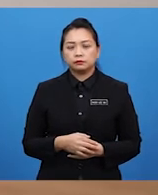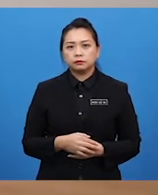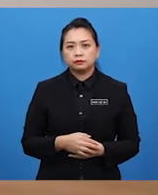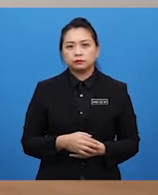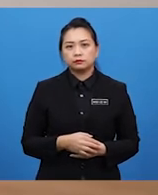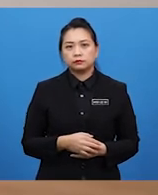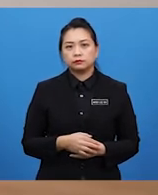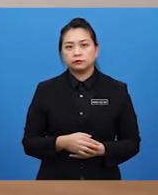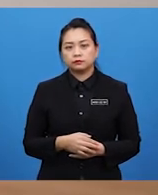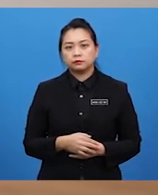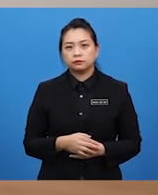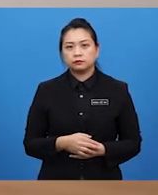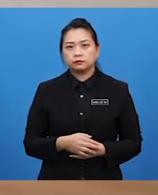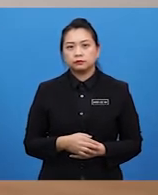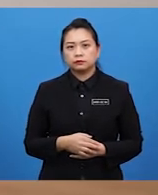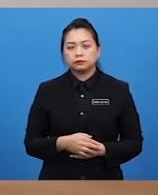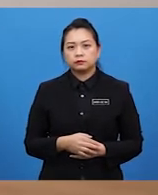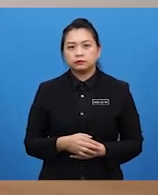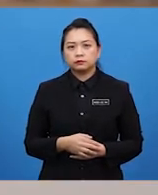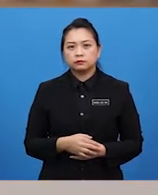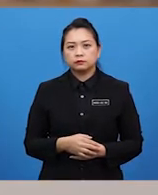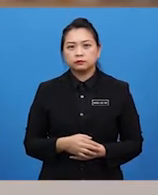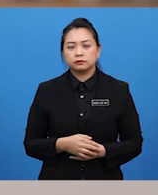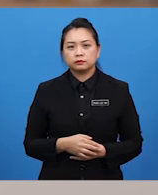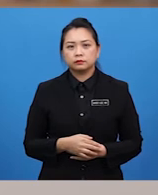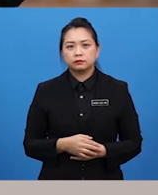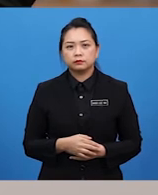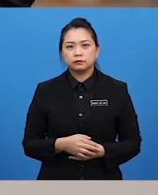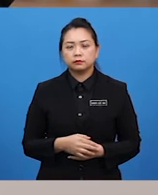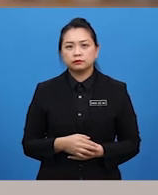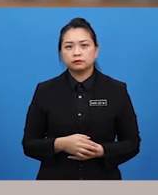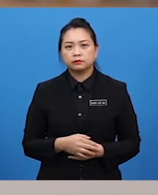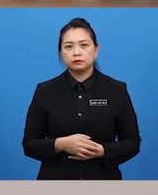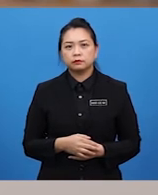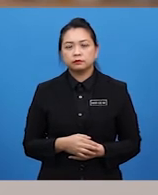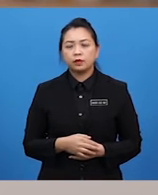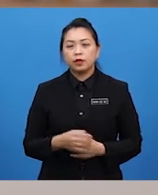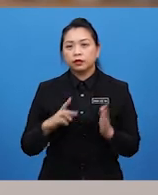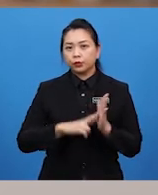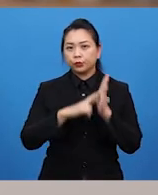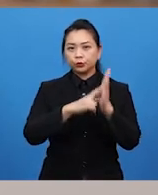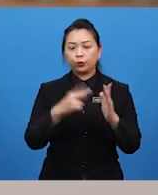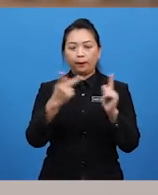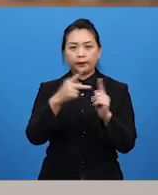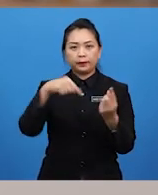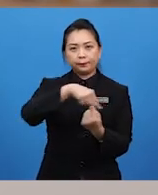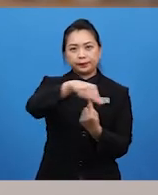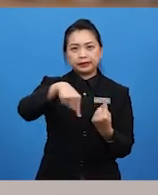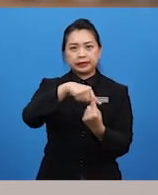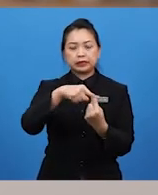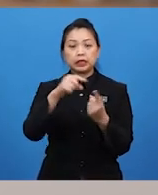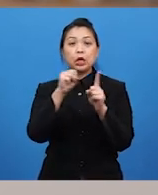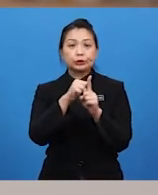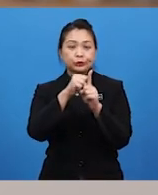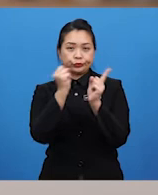Pelajar-pelajar itu pun sibuk menunggu. Okey, saya tambah sedikit. Baik, dalam hal persekitaran ini, Cikgu Arif, ianya merujuk kepada persekitaran